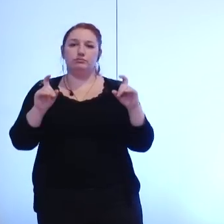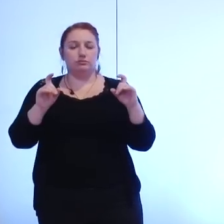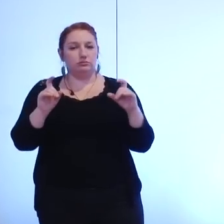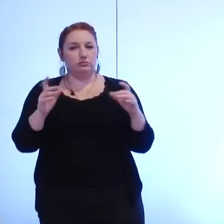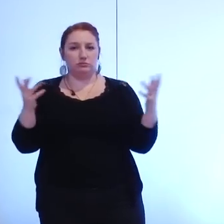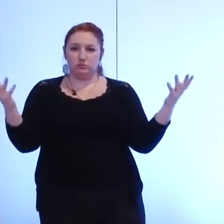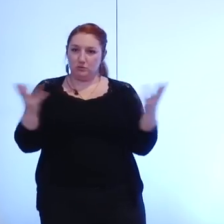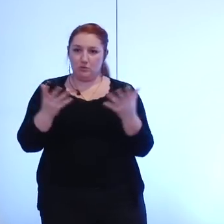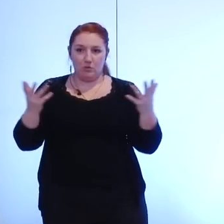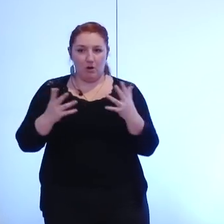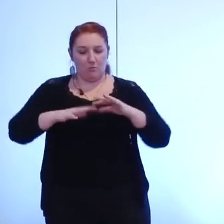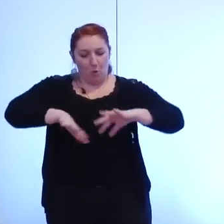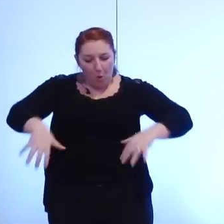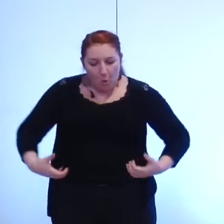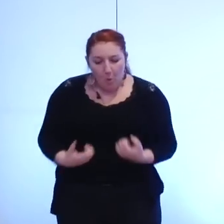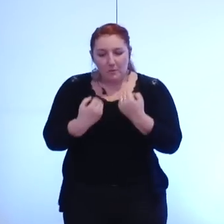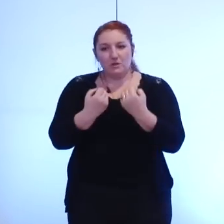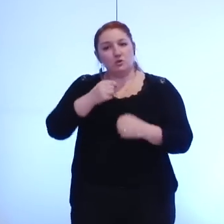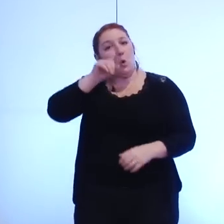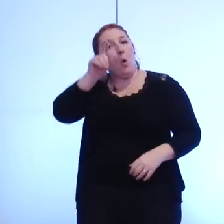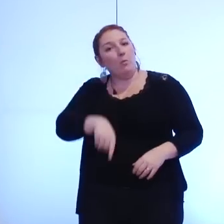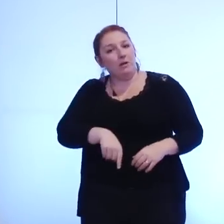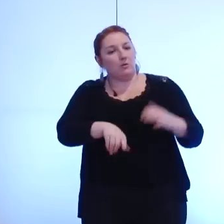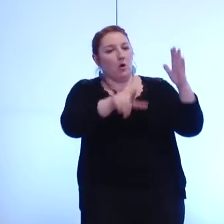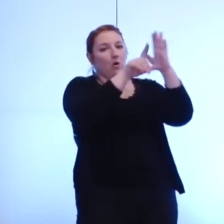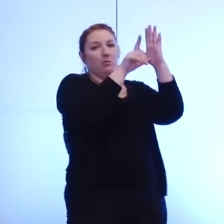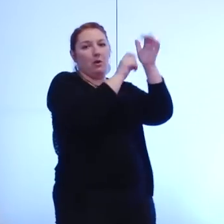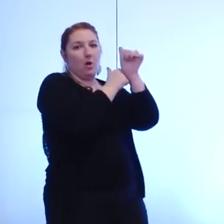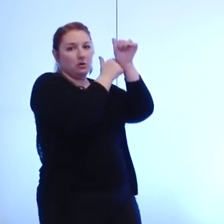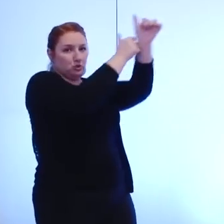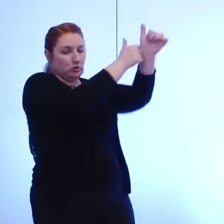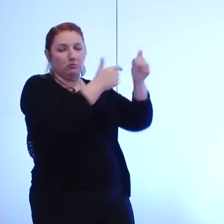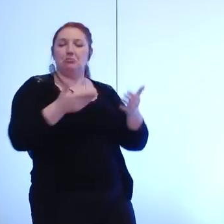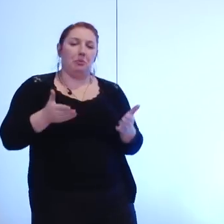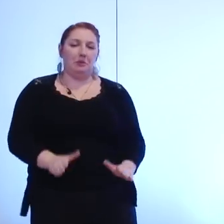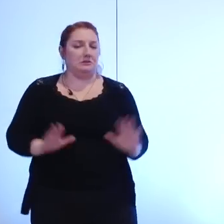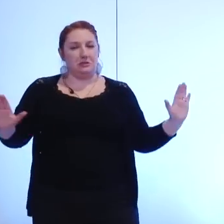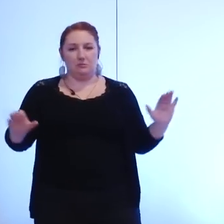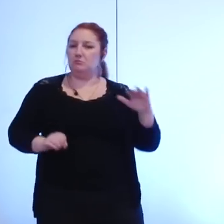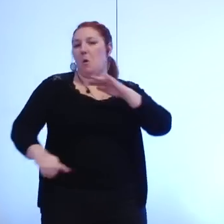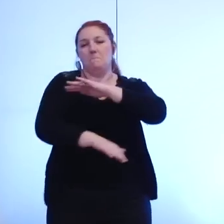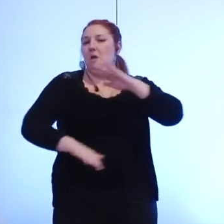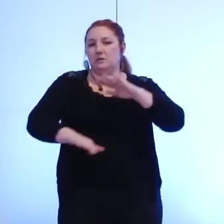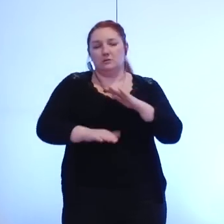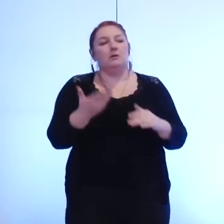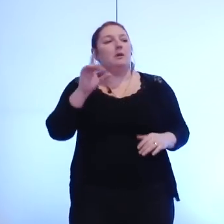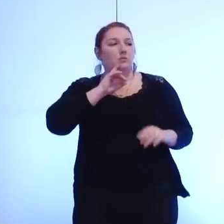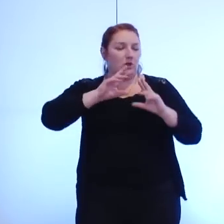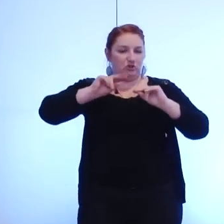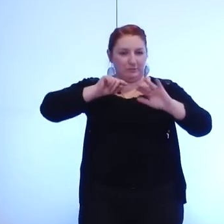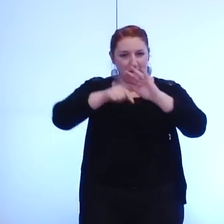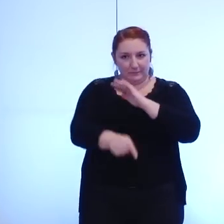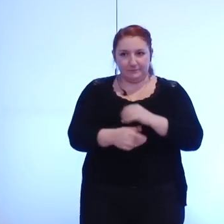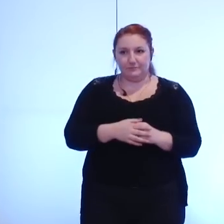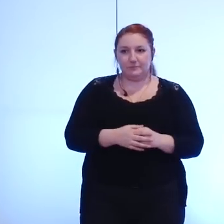les seules compétences obligatoires que la loi lui confère mais j'y reviendrai ultérieurement nous